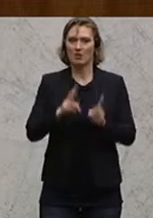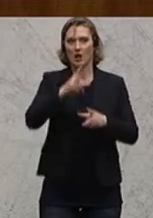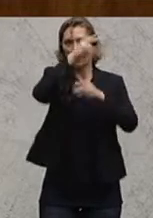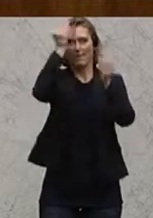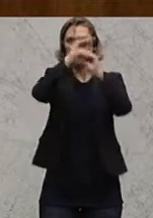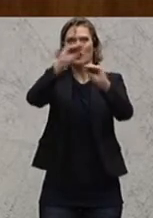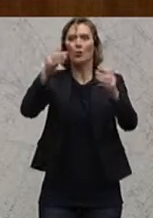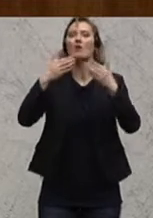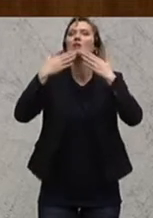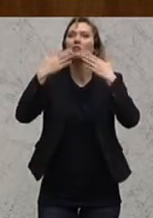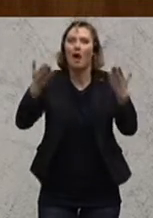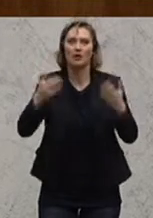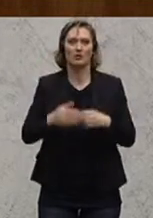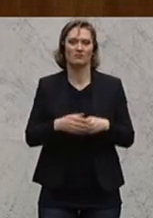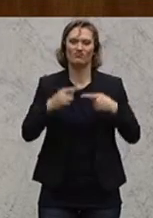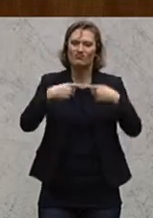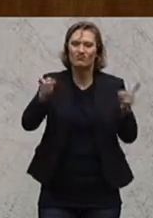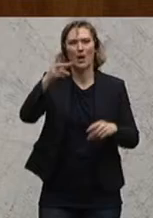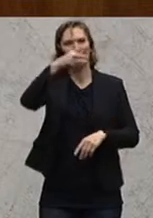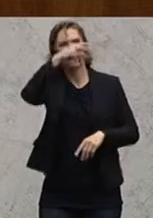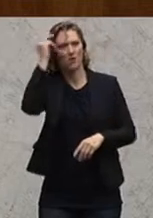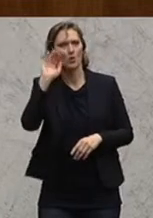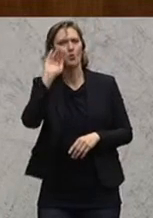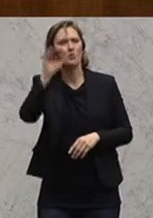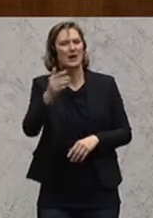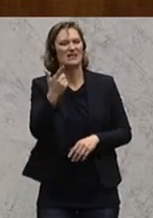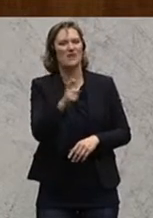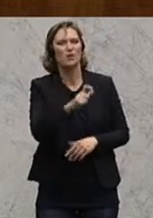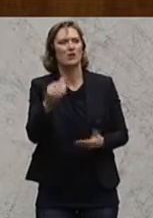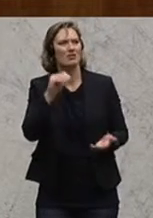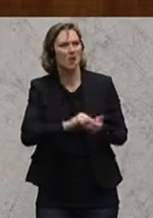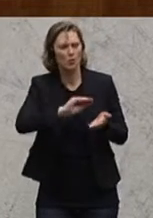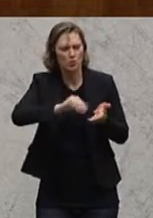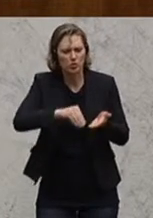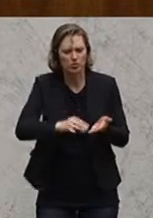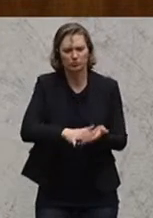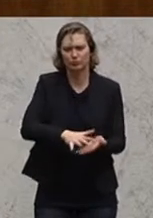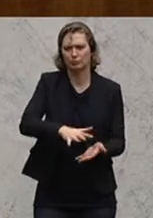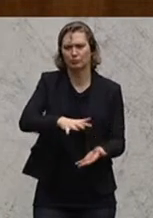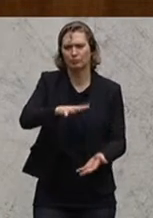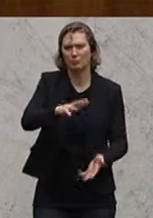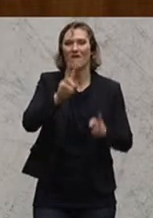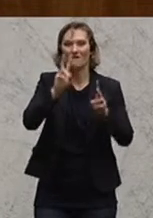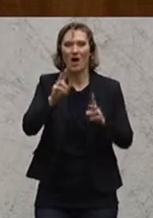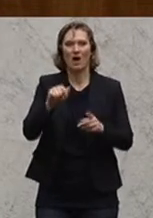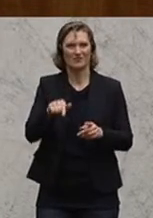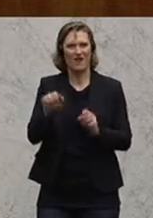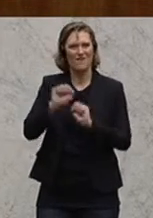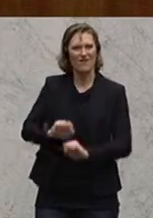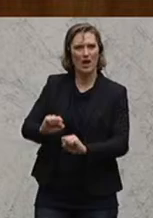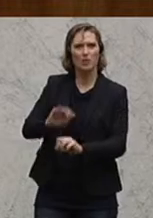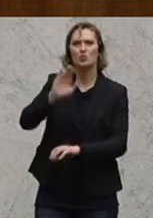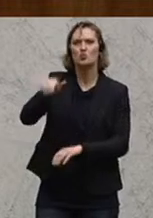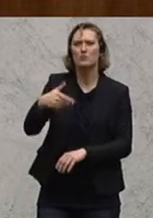Bevölkerung Dank zu sagen, denn sie war es mit über 200.000 Unterschriften, es ermöglicht hat, die Verweigerung in über